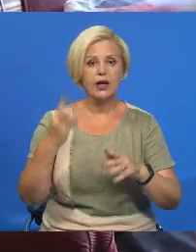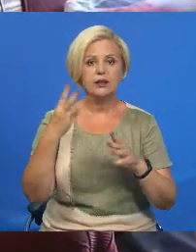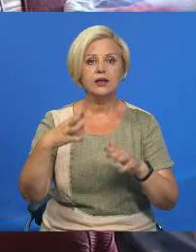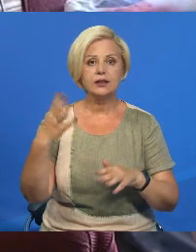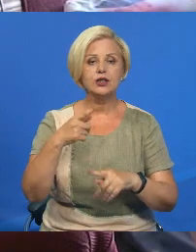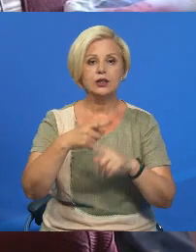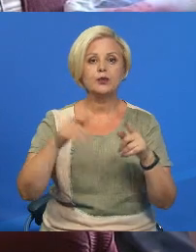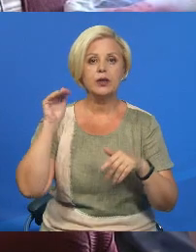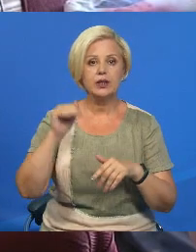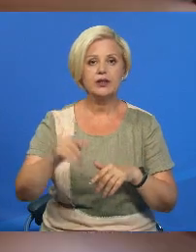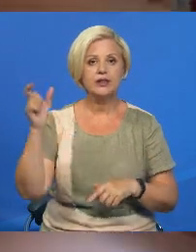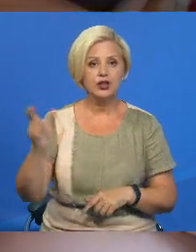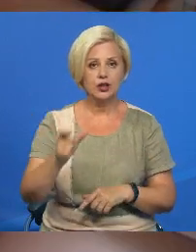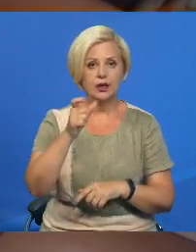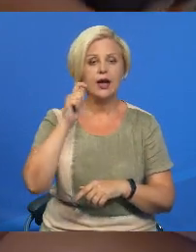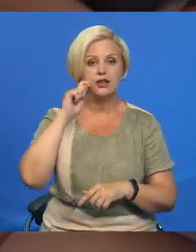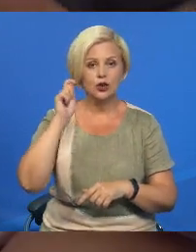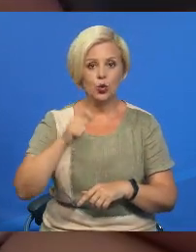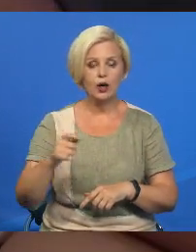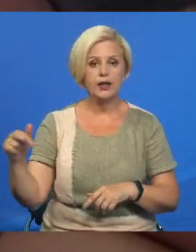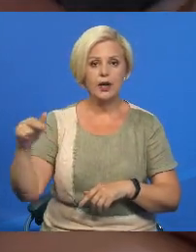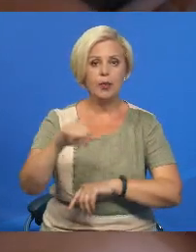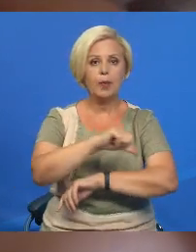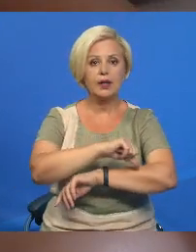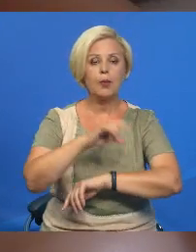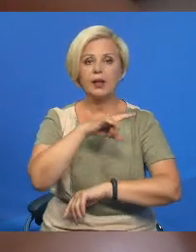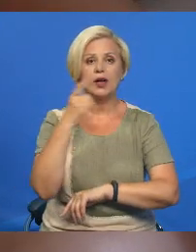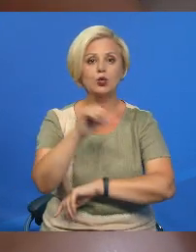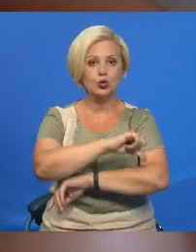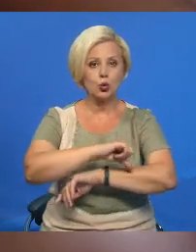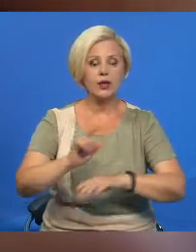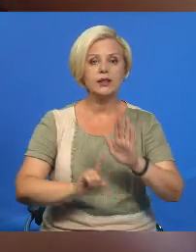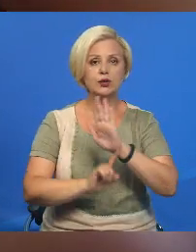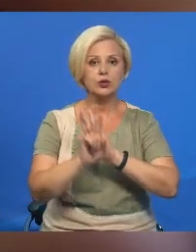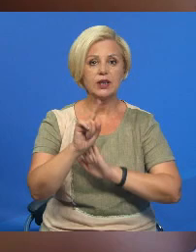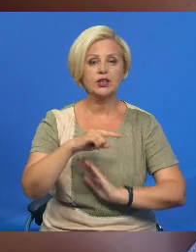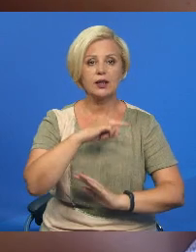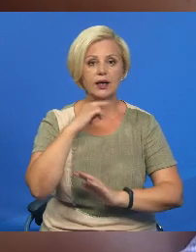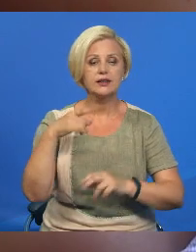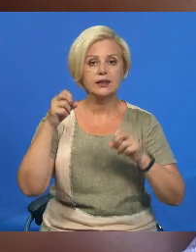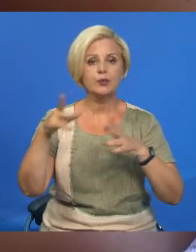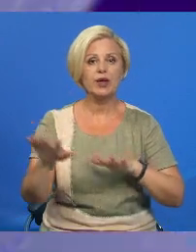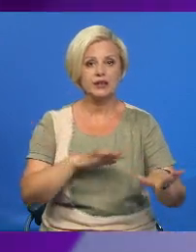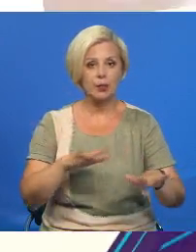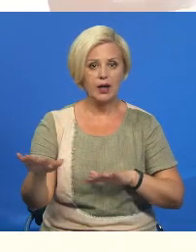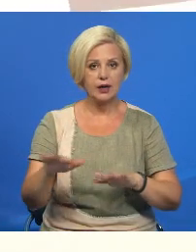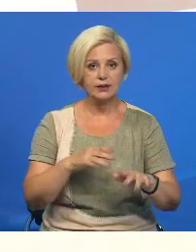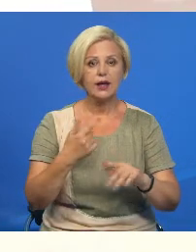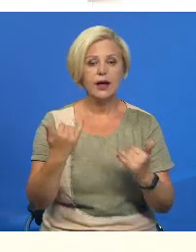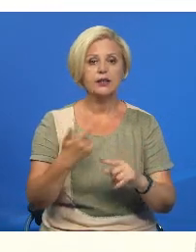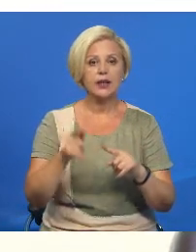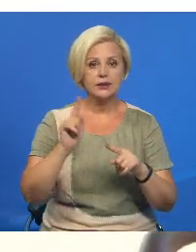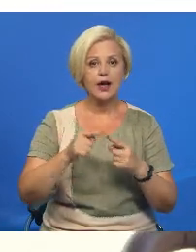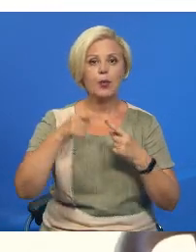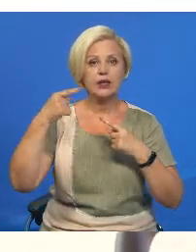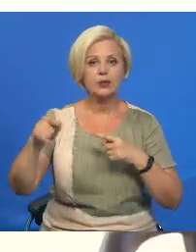,5 тысяч грамадян Украины пересекли беларускую границу с початку российской спецоперации. А зараза об